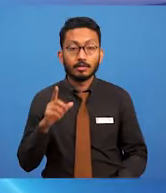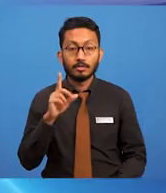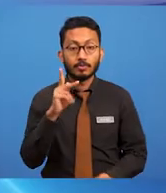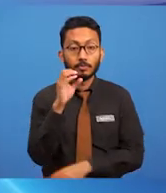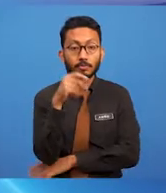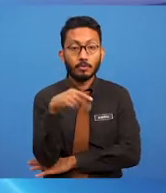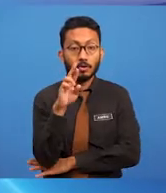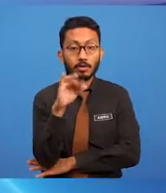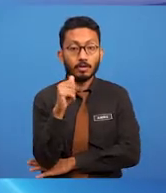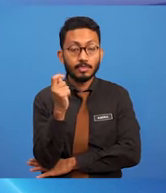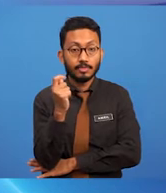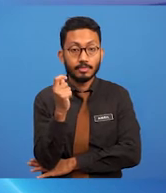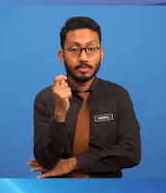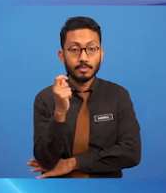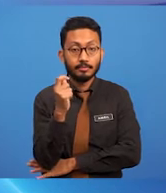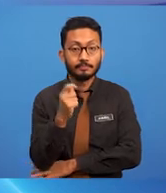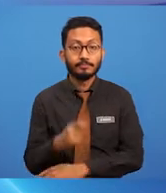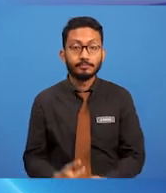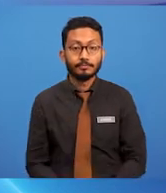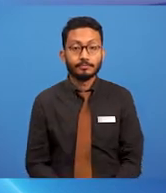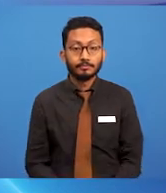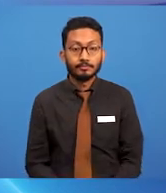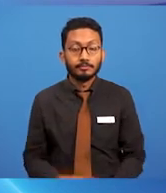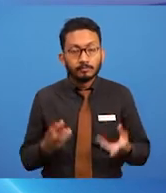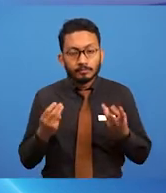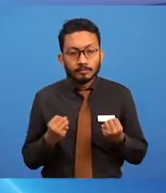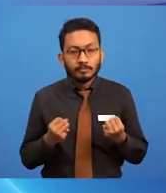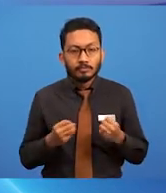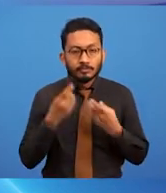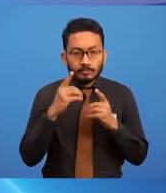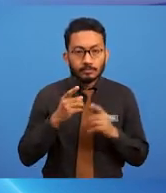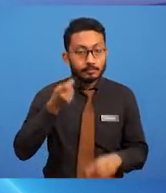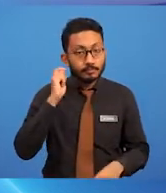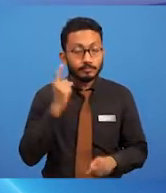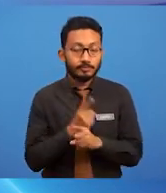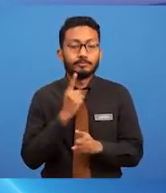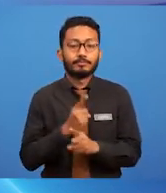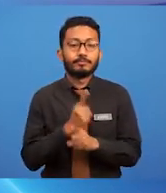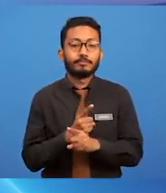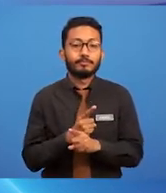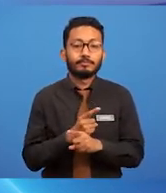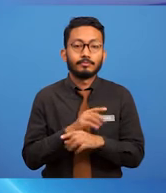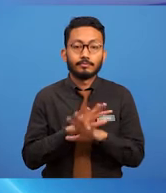Saya harap jawapan tadi betul dan jenis salah.